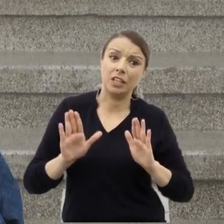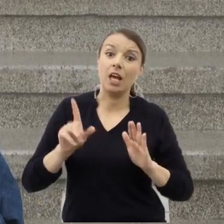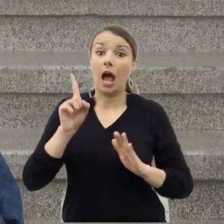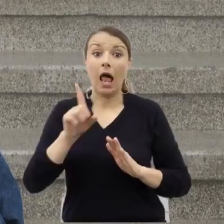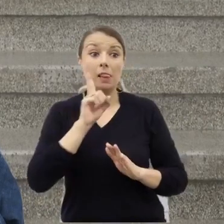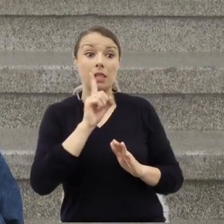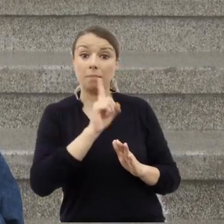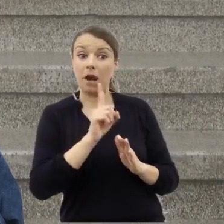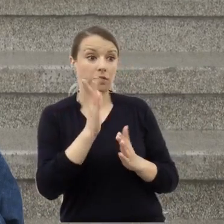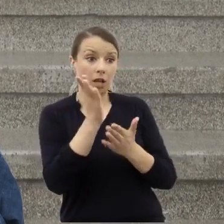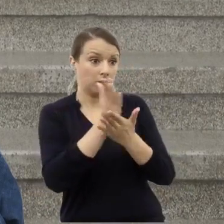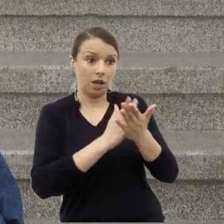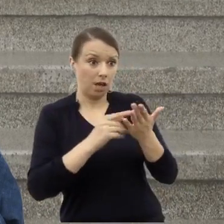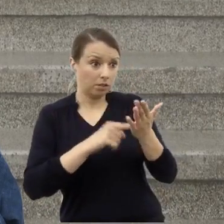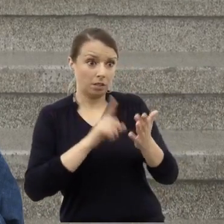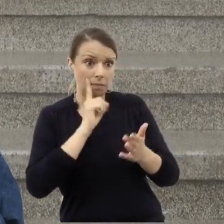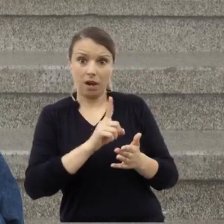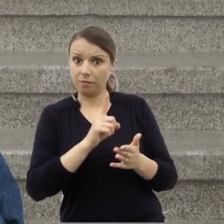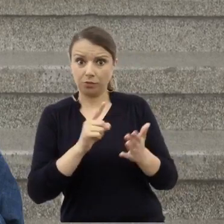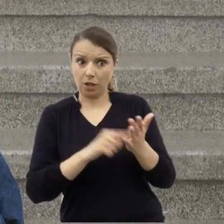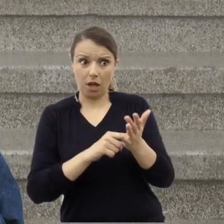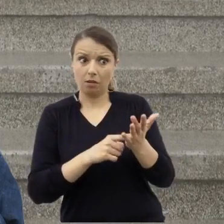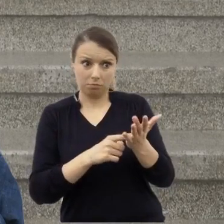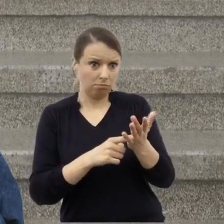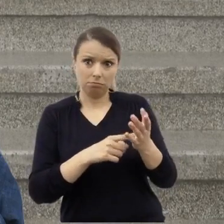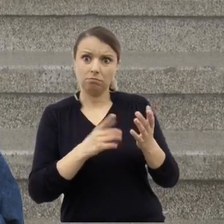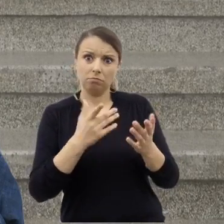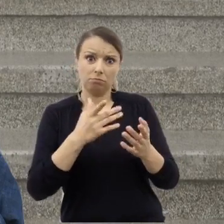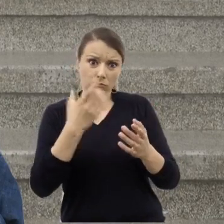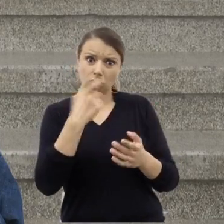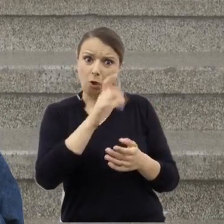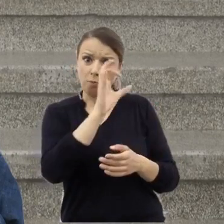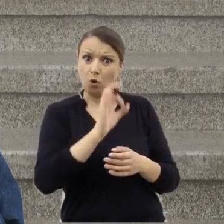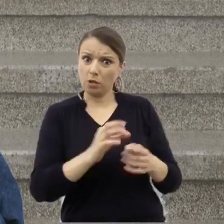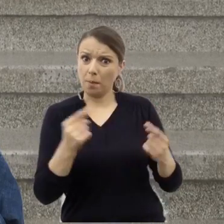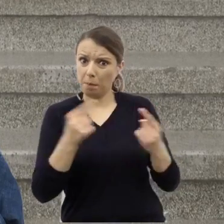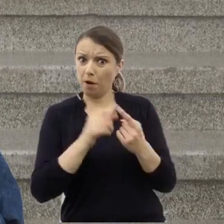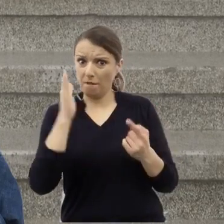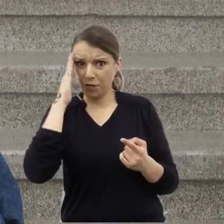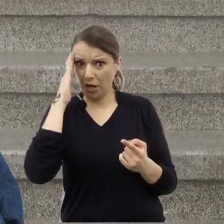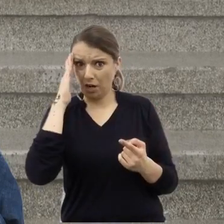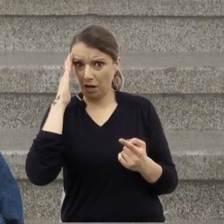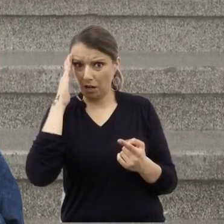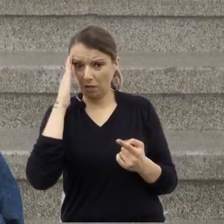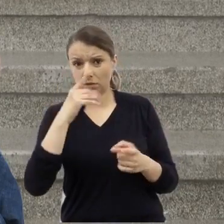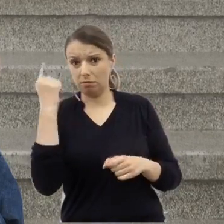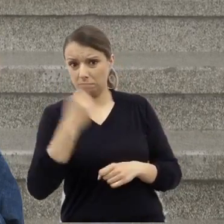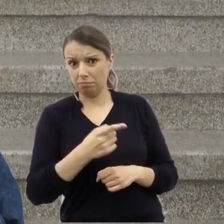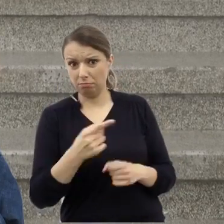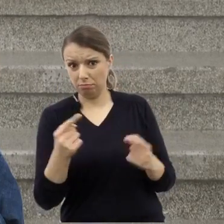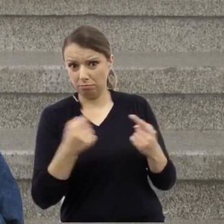absolutnie jednoznaczne. Jesienne wyroki, w których skazano innych pogromszczyków,